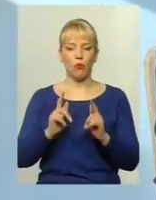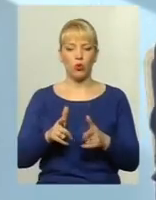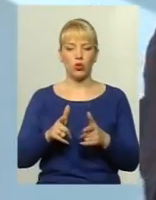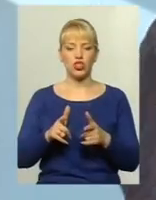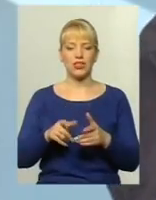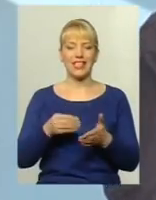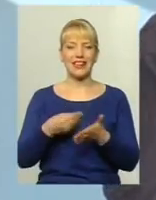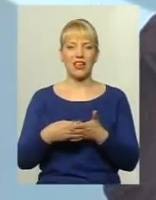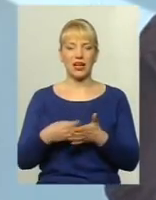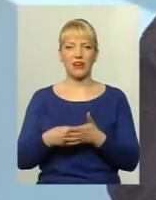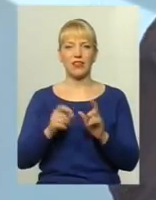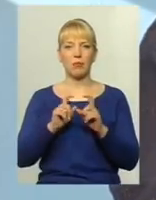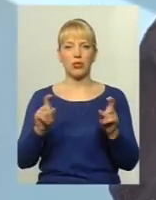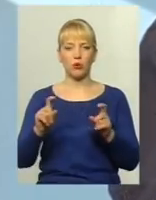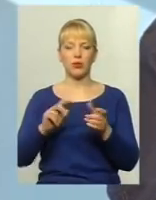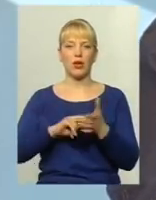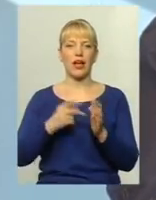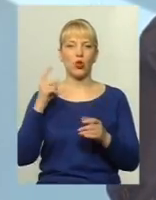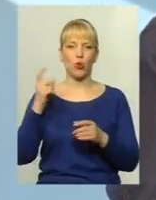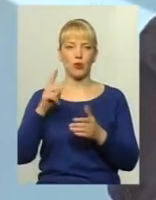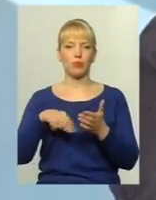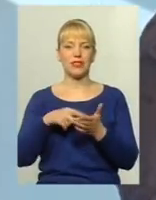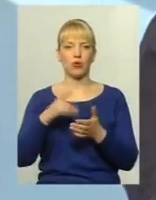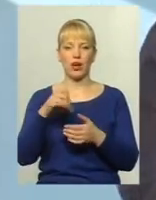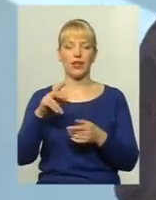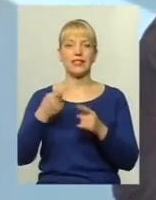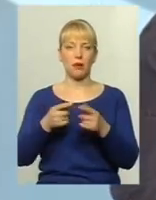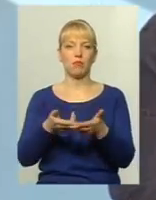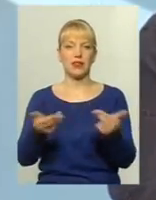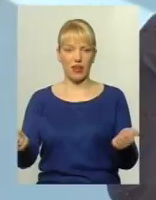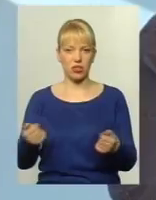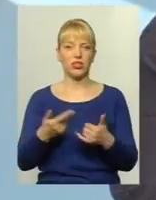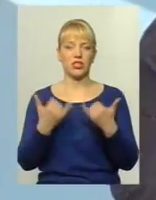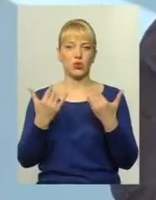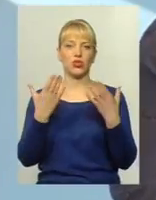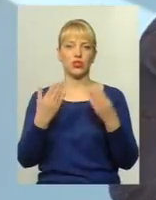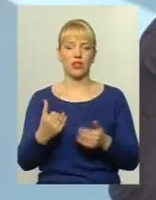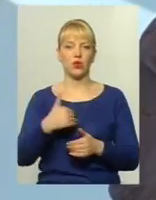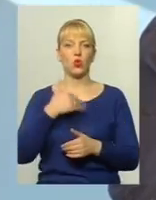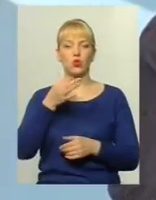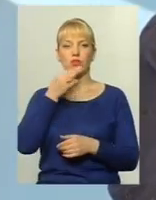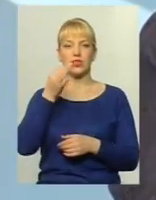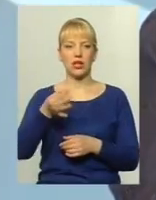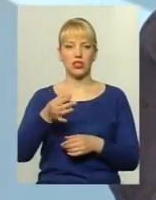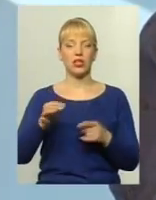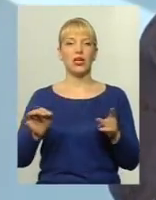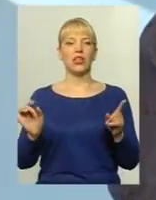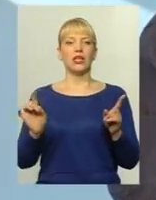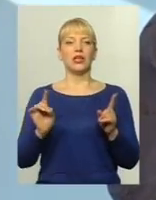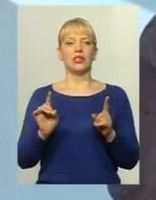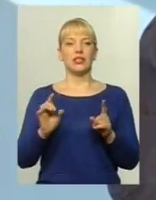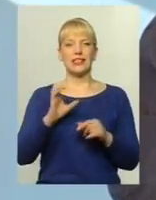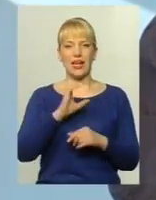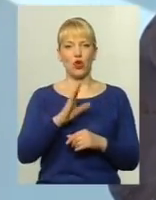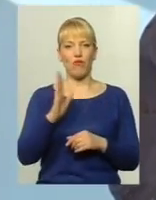економіки міської ради І на сьогоднішній день хочу зазначити Сергію